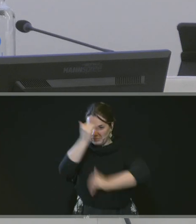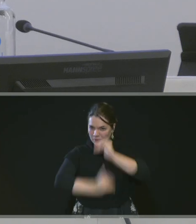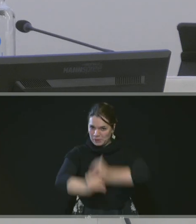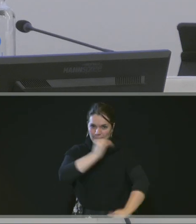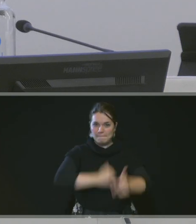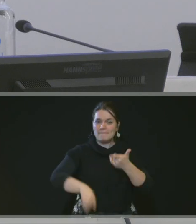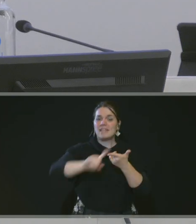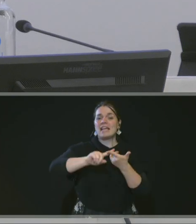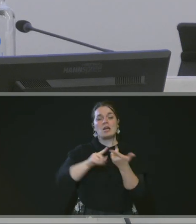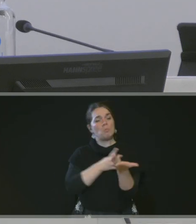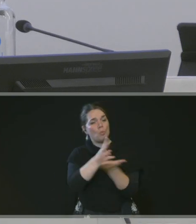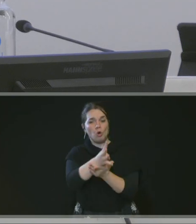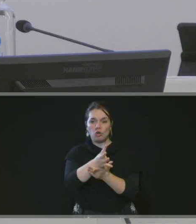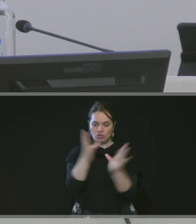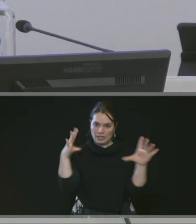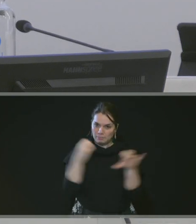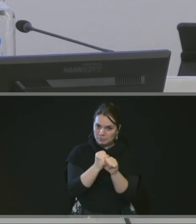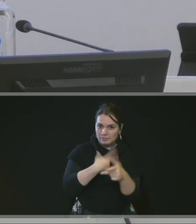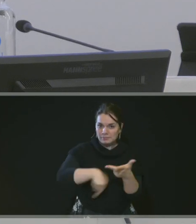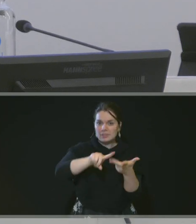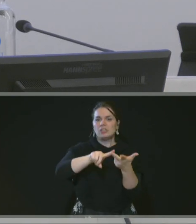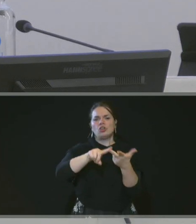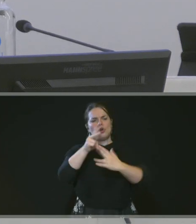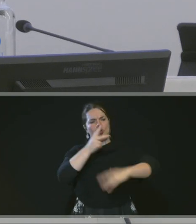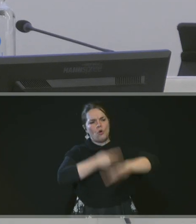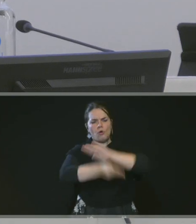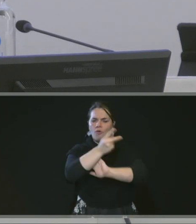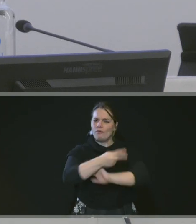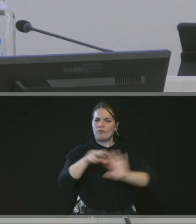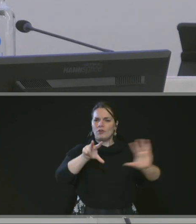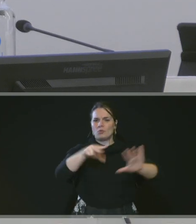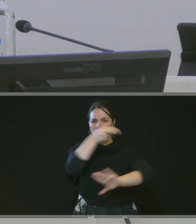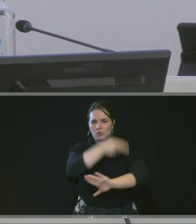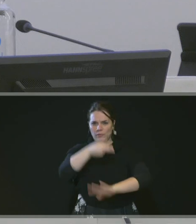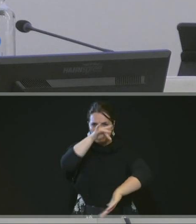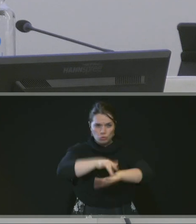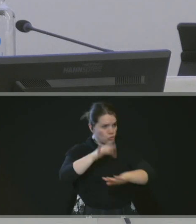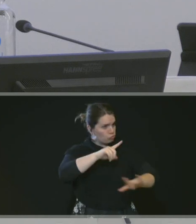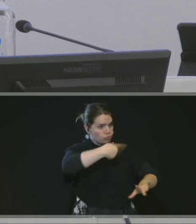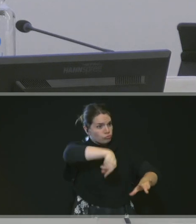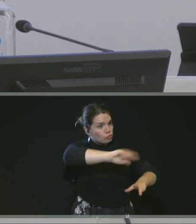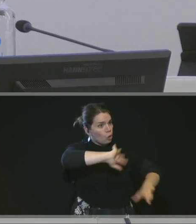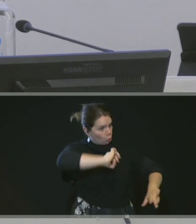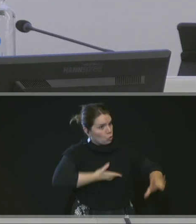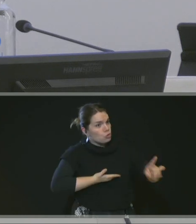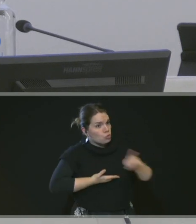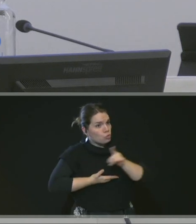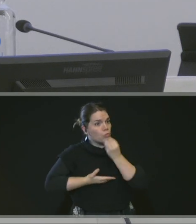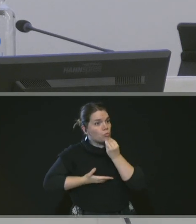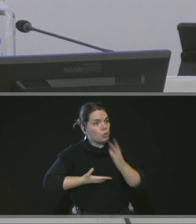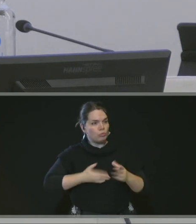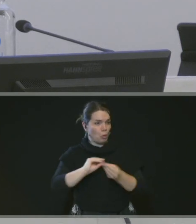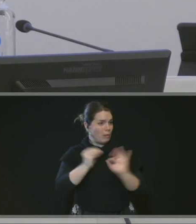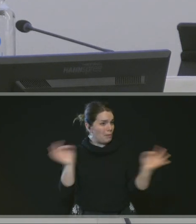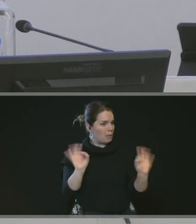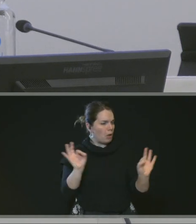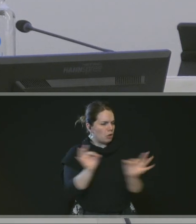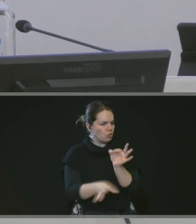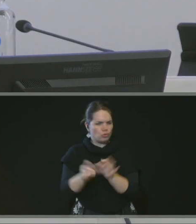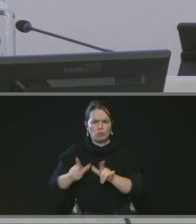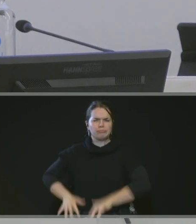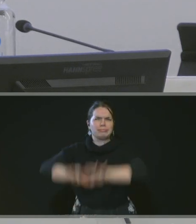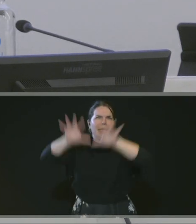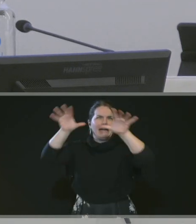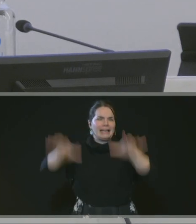synthèse des projets. Un envoi complémentaire a été fait le 8 novembre. Tout le monde a les documents, il n pas de problème, il n que des solutions. C'est bon ? Oui